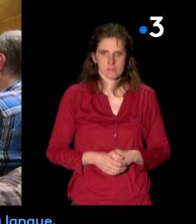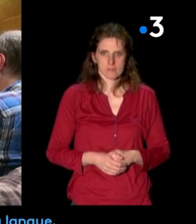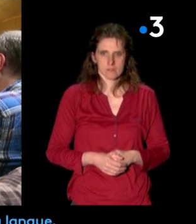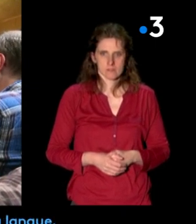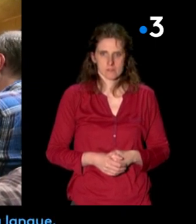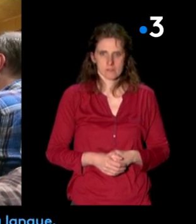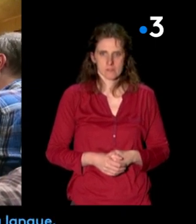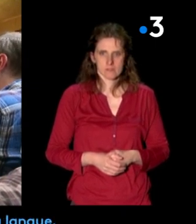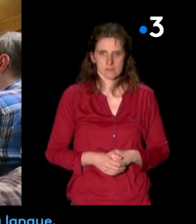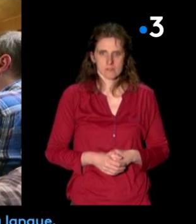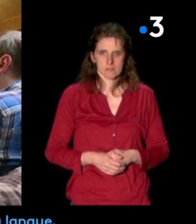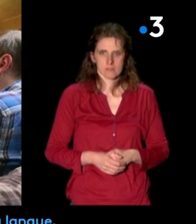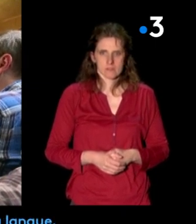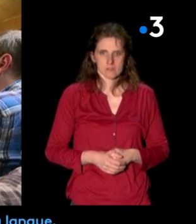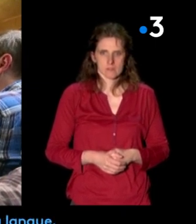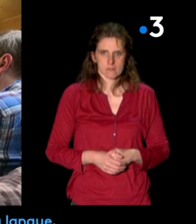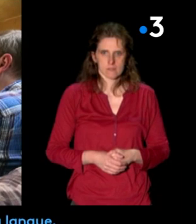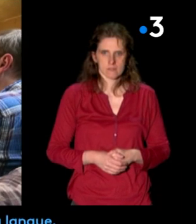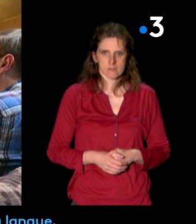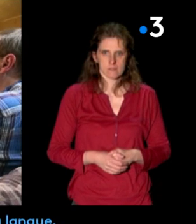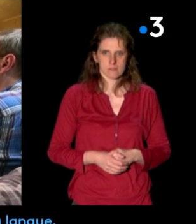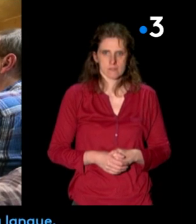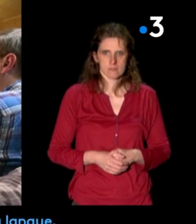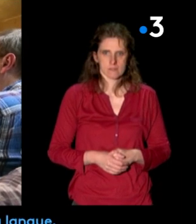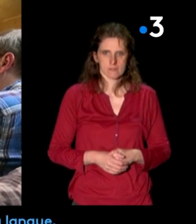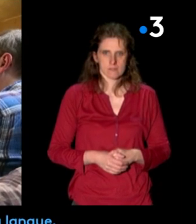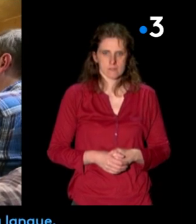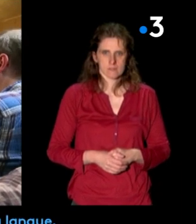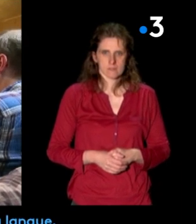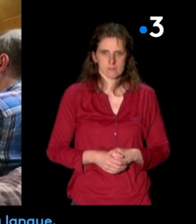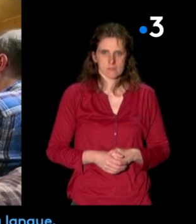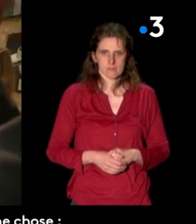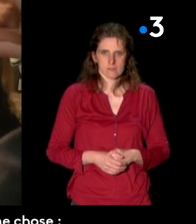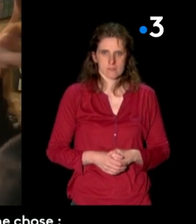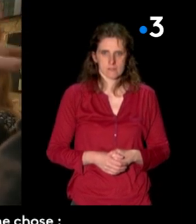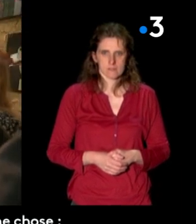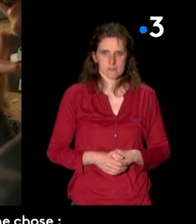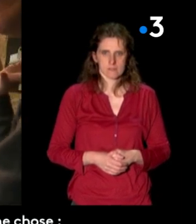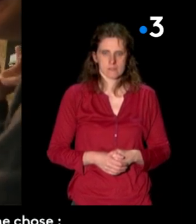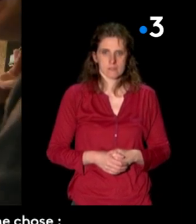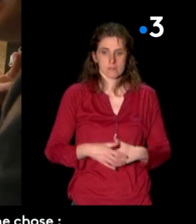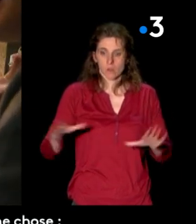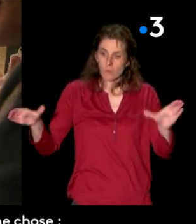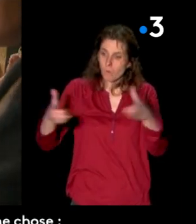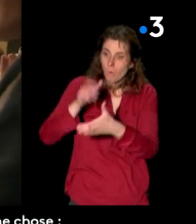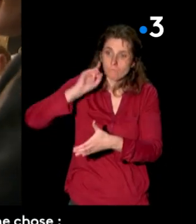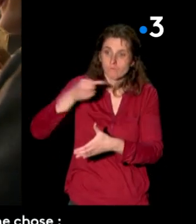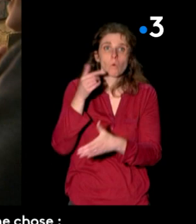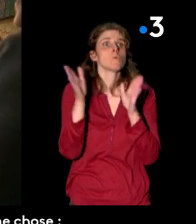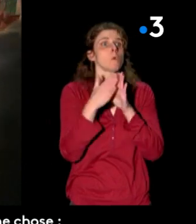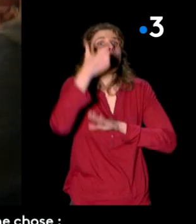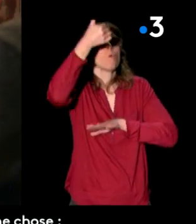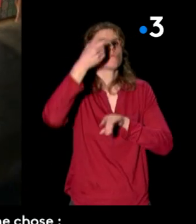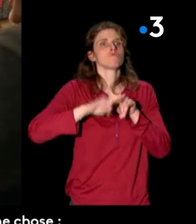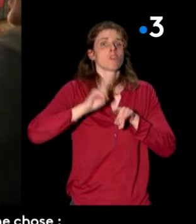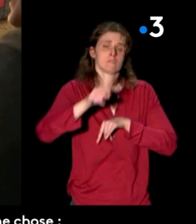Voilà, pour échanger, pour vraiment la richesse de la langue. Les sourds ne demandent qu'une chose, que l'on